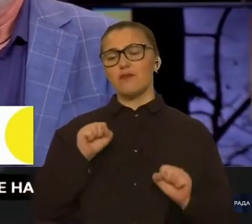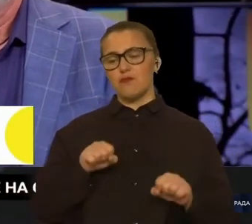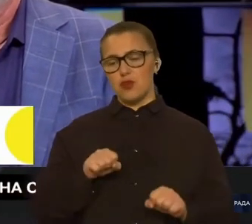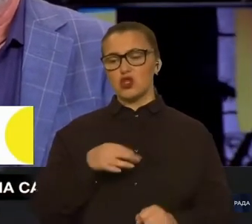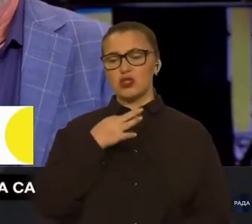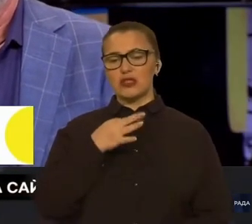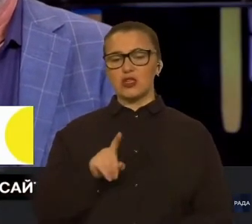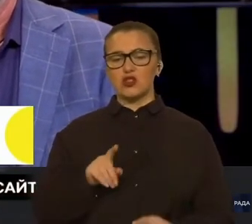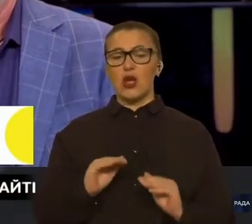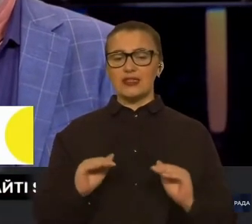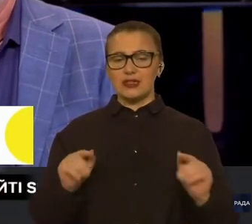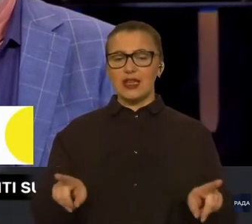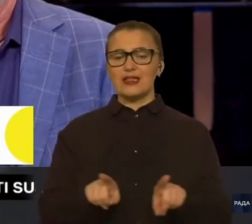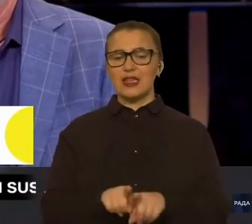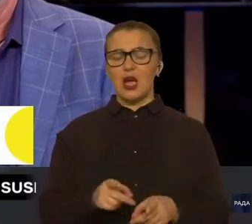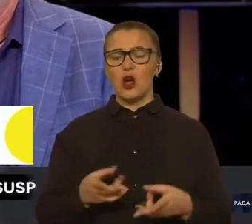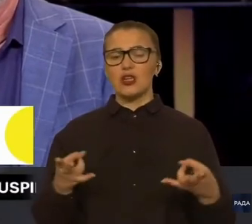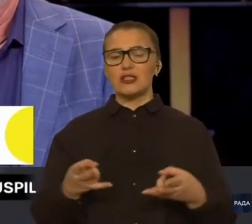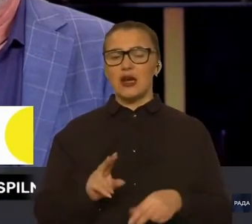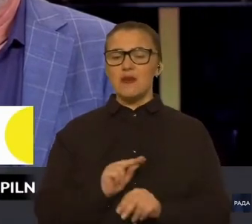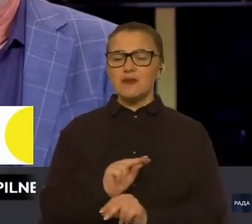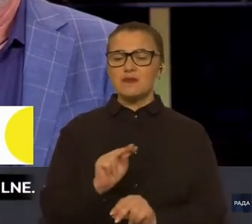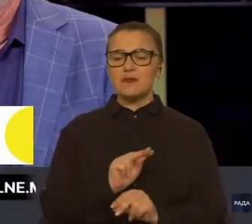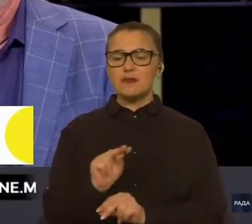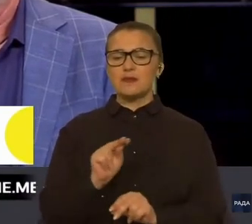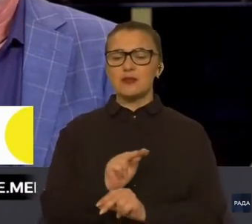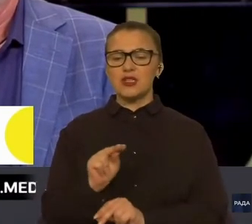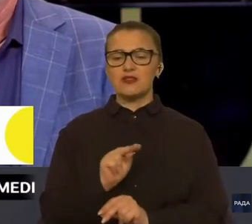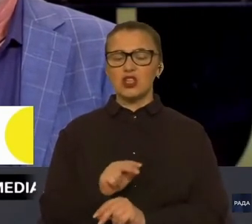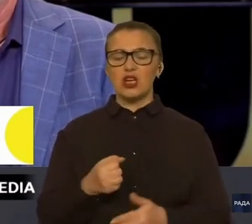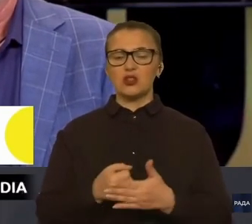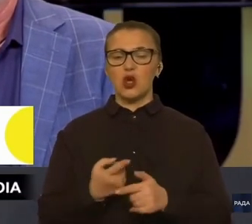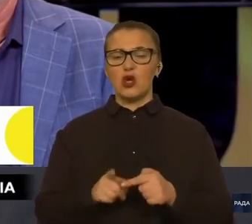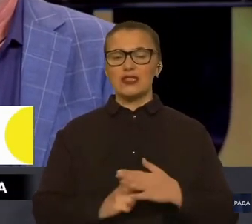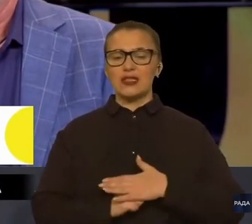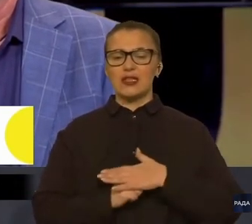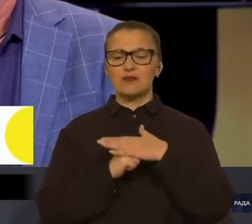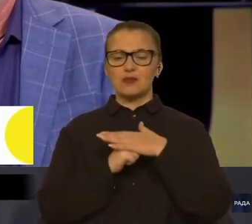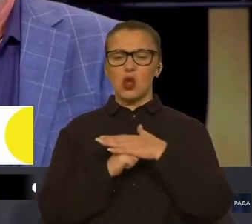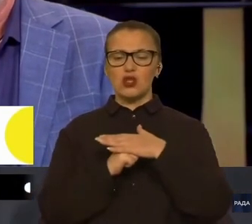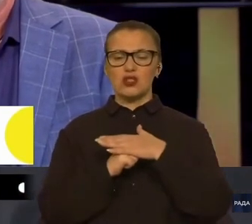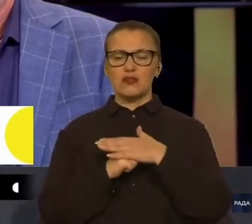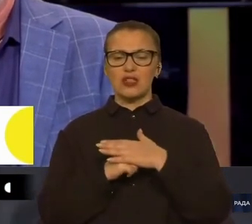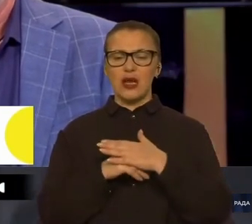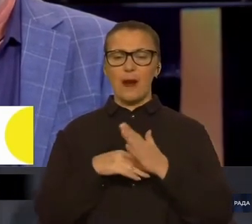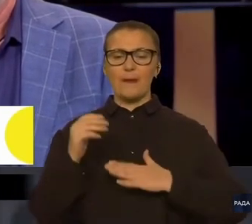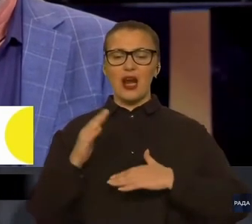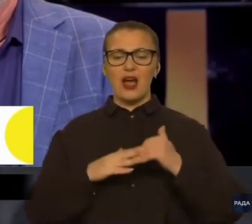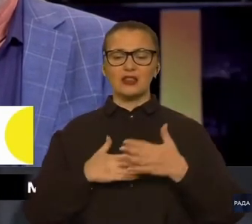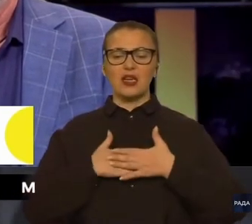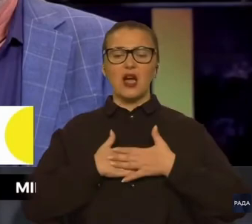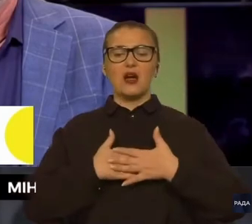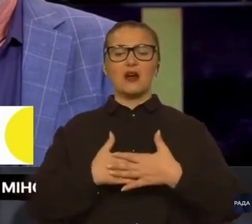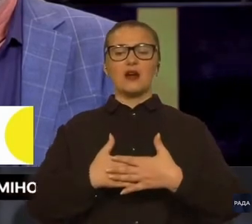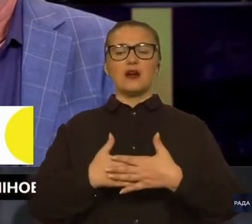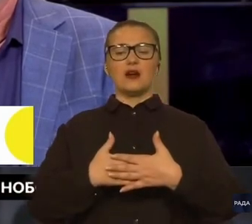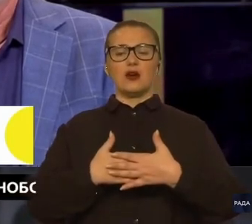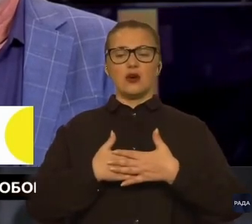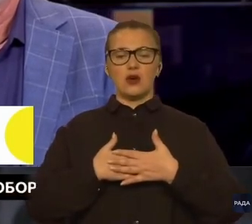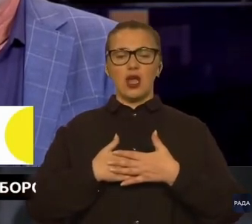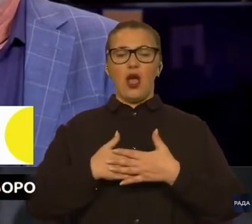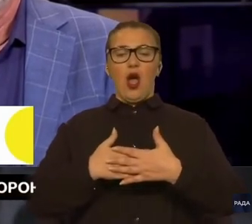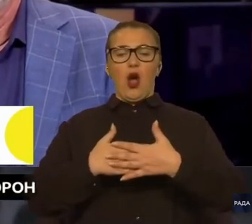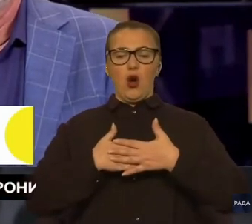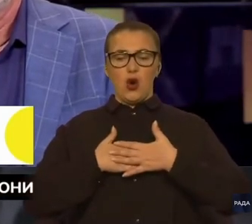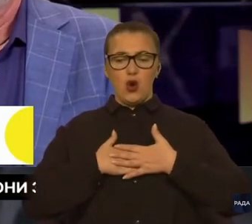дітей також треба привчати в першу чергу до цих базових практик. Дихання, видих повинен бути